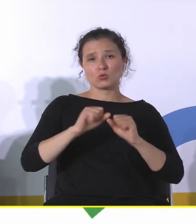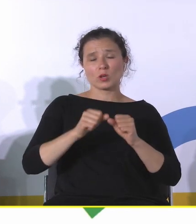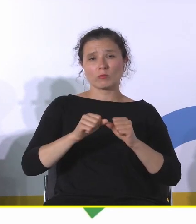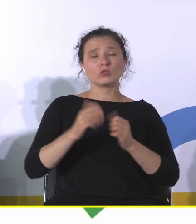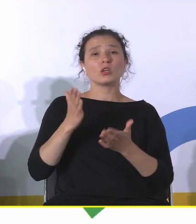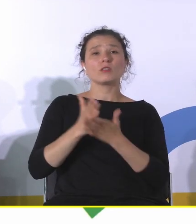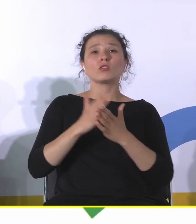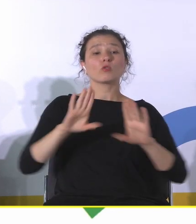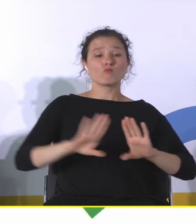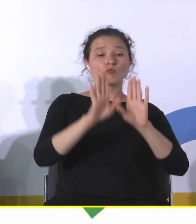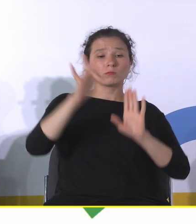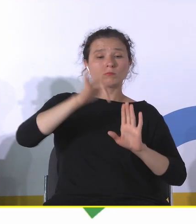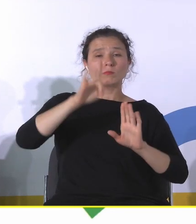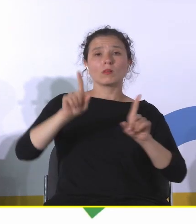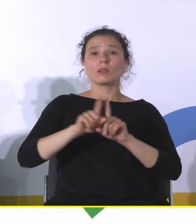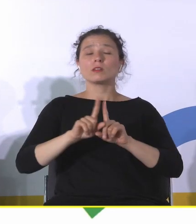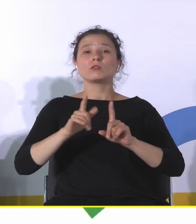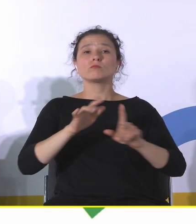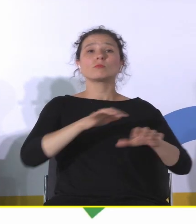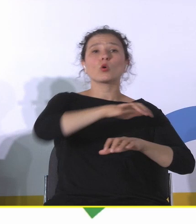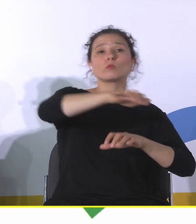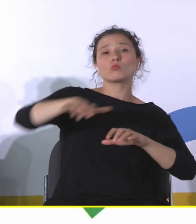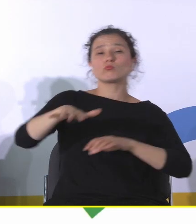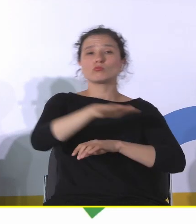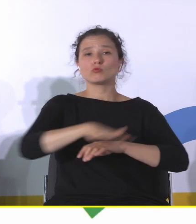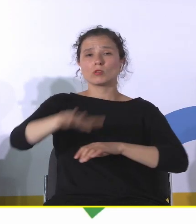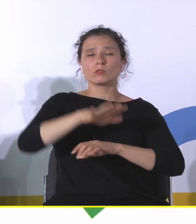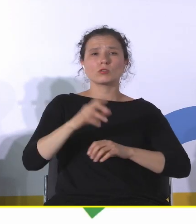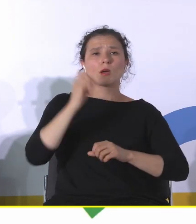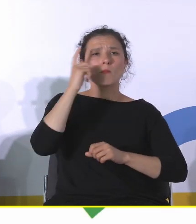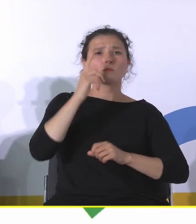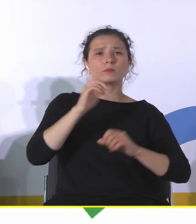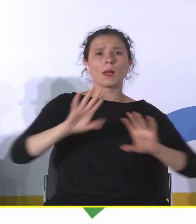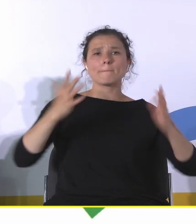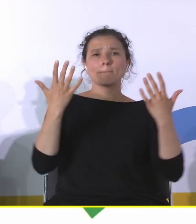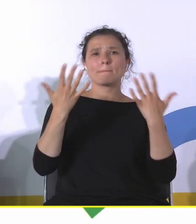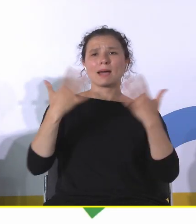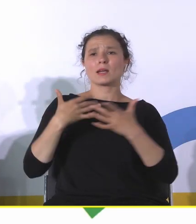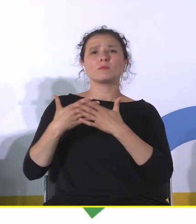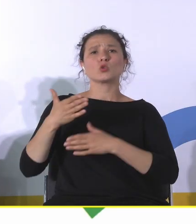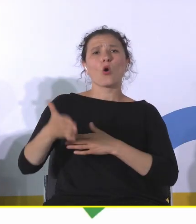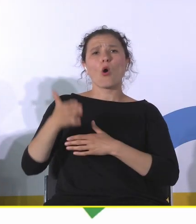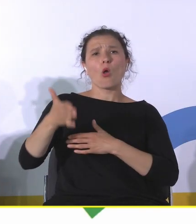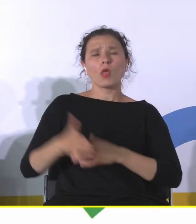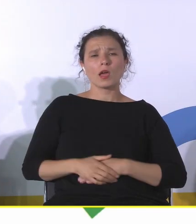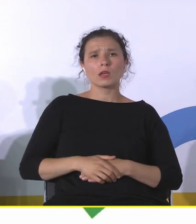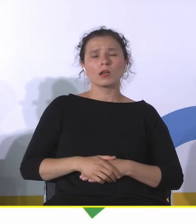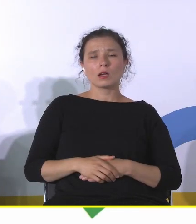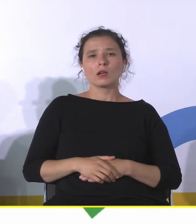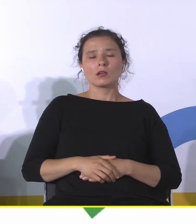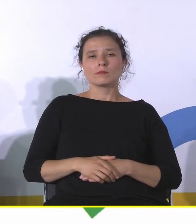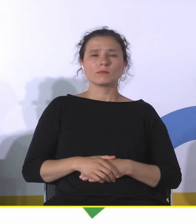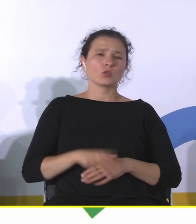otoczeniem, zagospodarowaniem przestrzeni, pomysłem na park pod estakadą kolejową i tym podobnymi rzeczami.